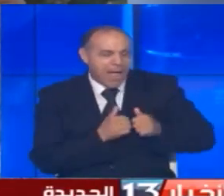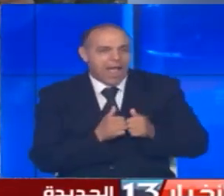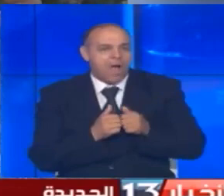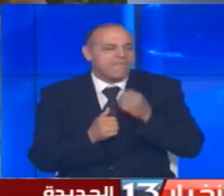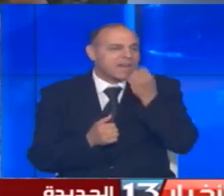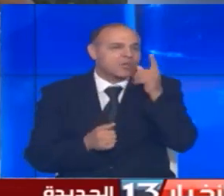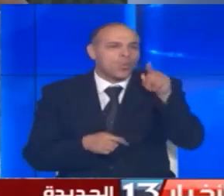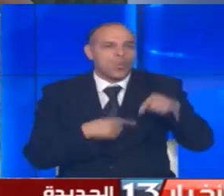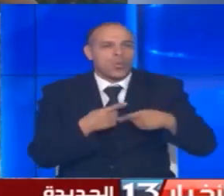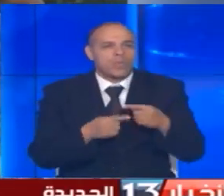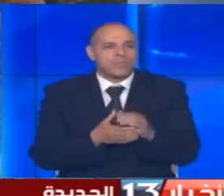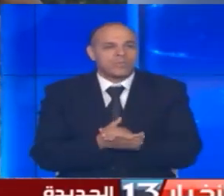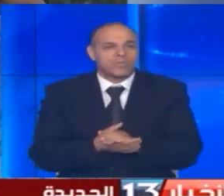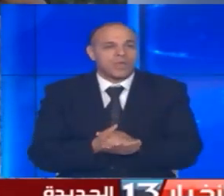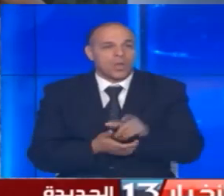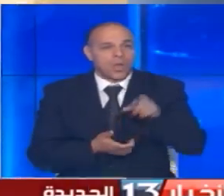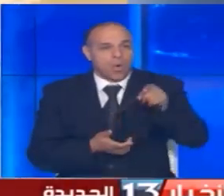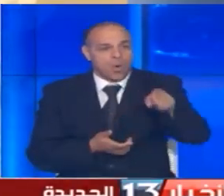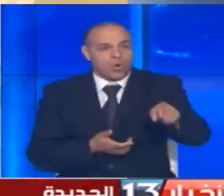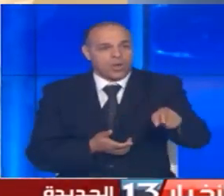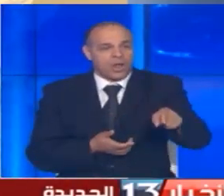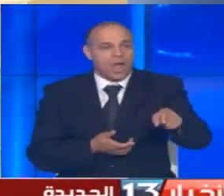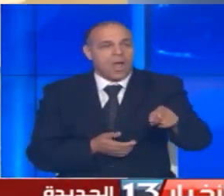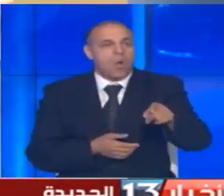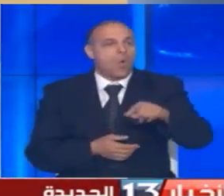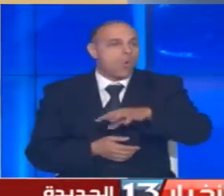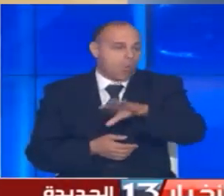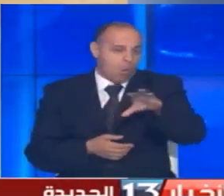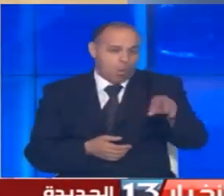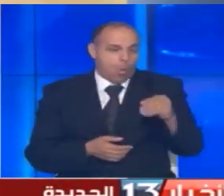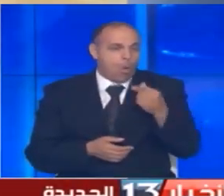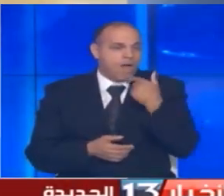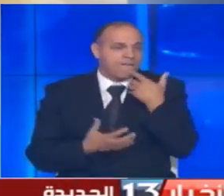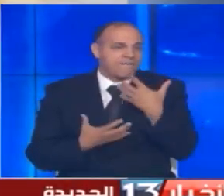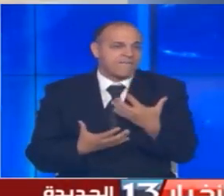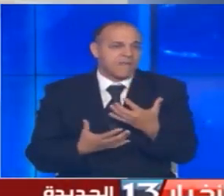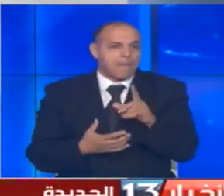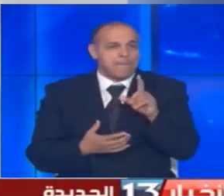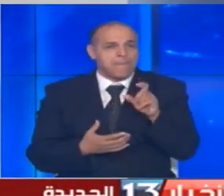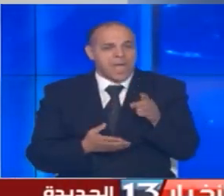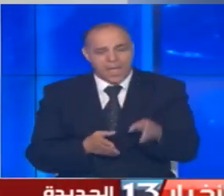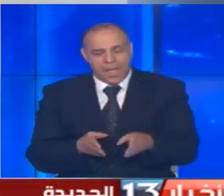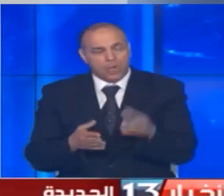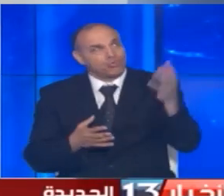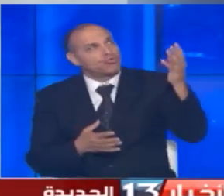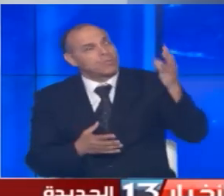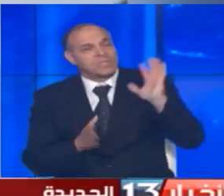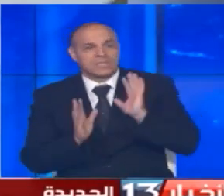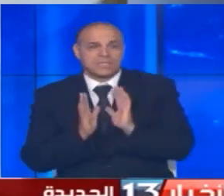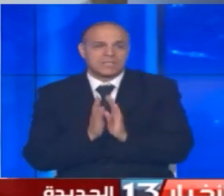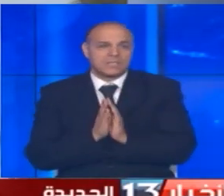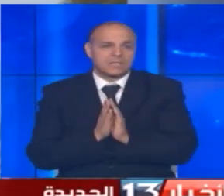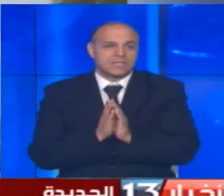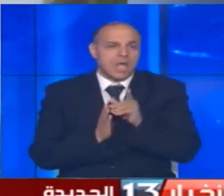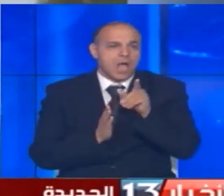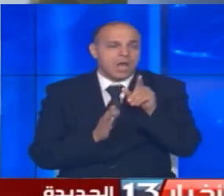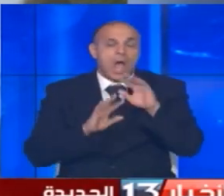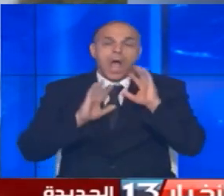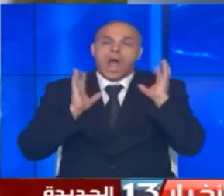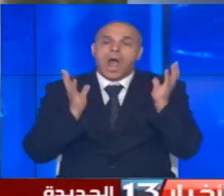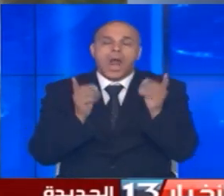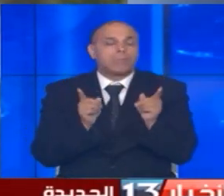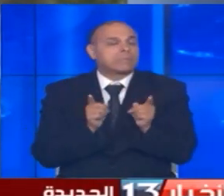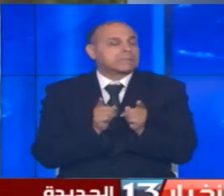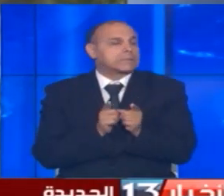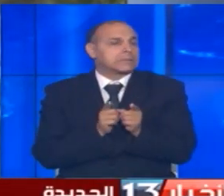عشية هنا حيث يجلس أطرابها مستمتعين بالمياه والشمس فهنا عالمهم الذي